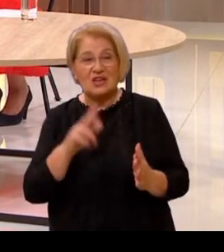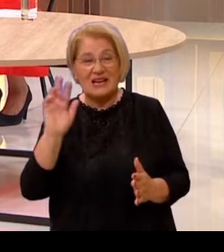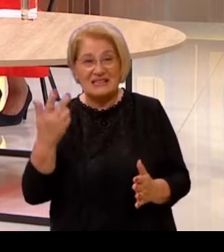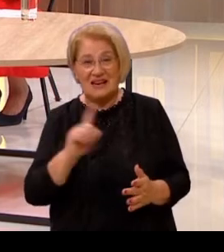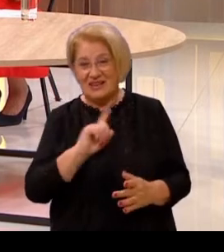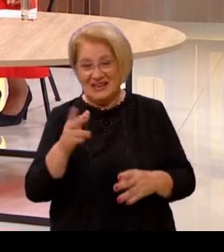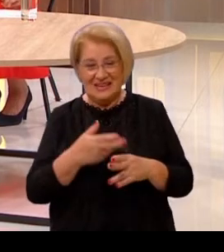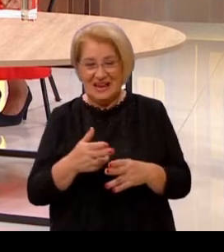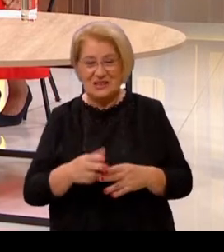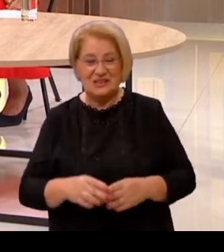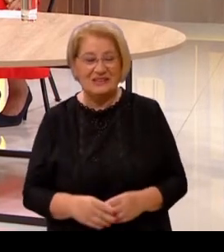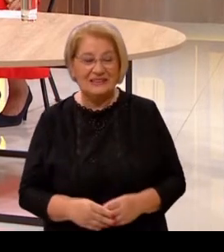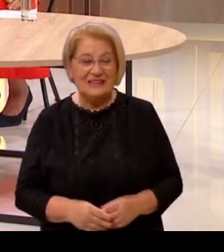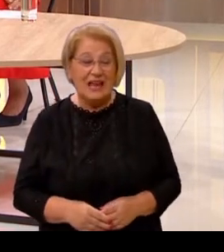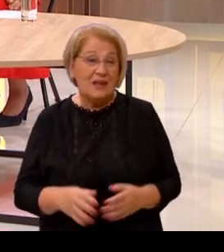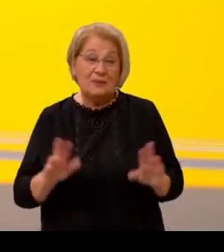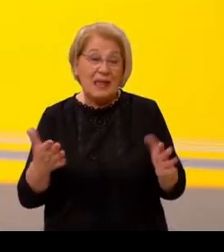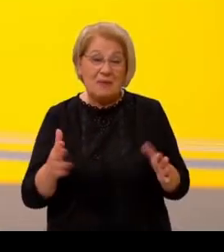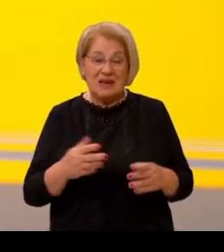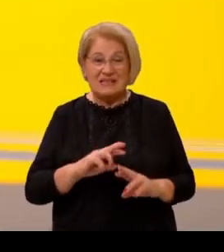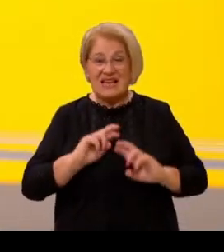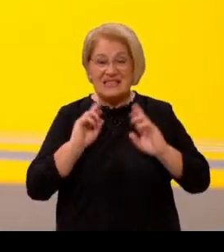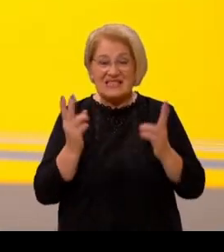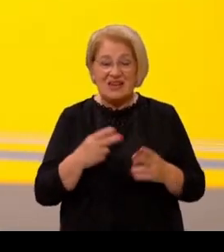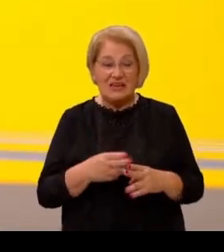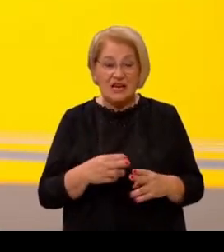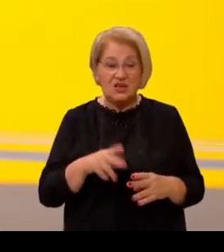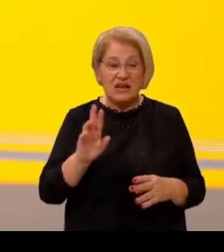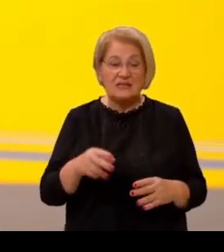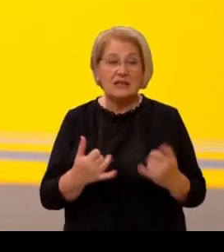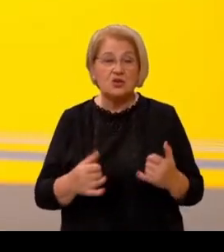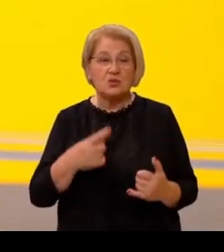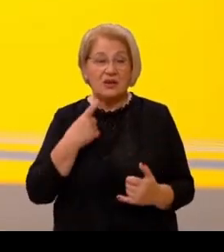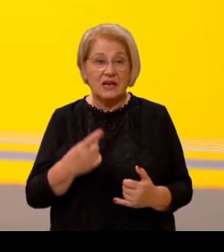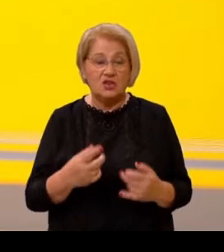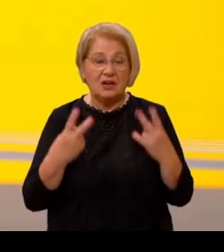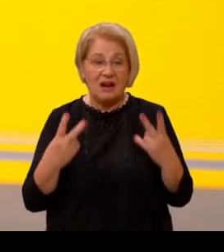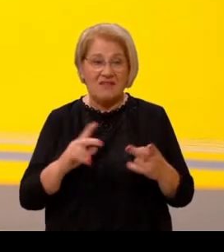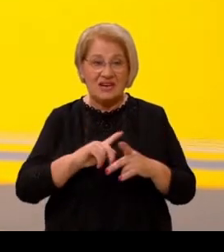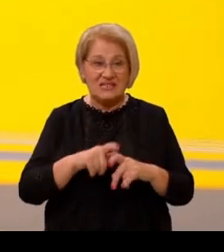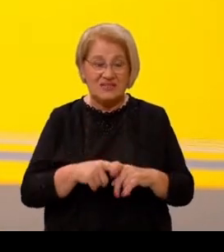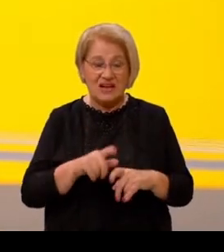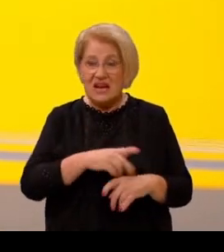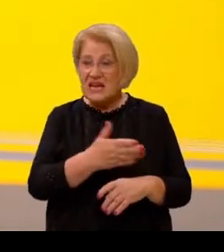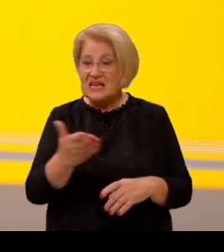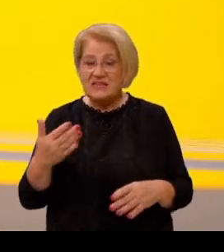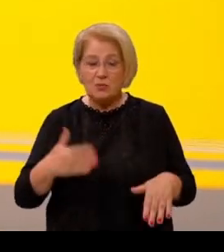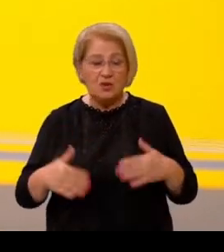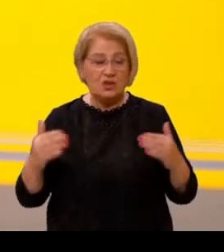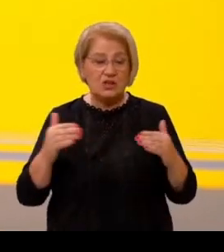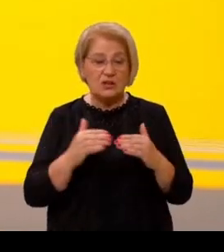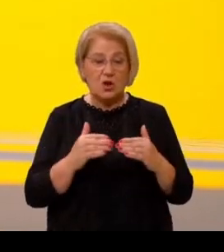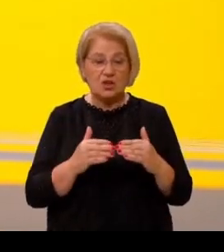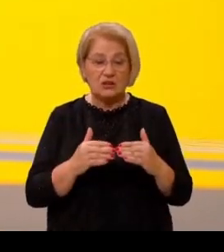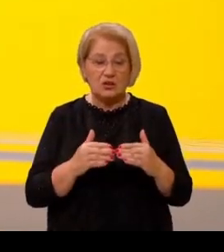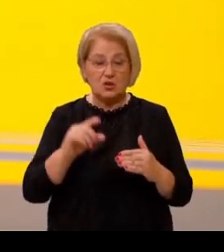Nemamo danas vremena za sve. Nemamo za sve, ali onda ću reći koja je glavna točka. Sigurno svi će se složiti u mirovljenici sa mnom, a